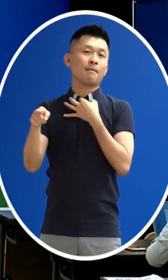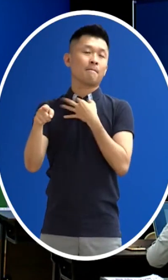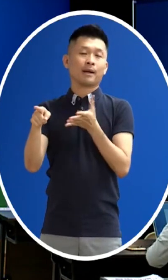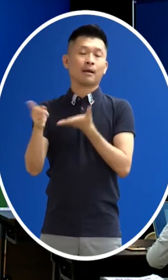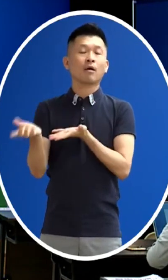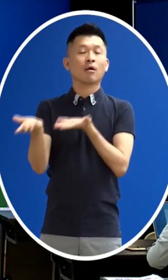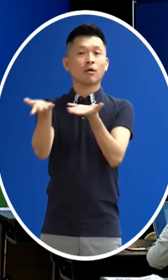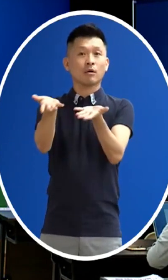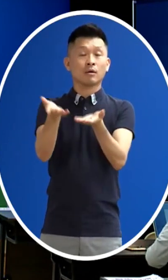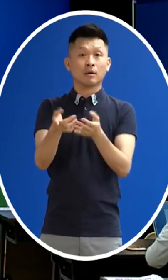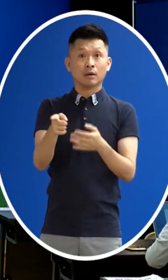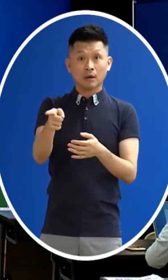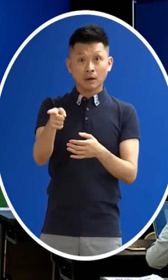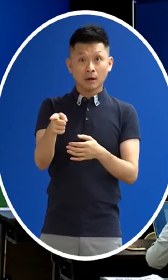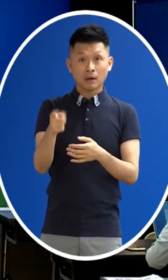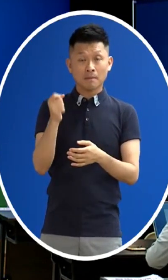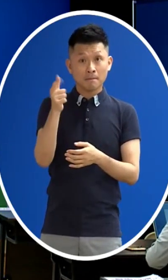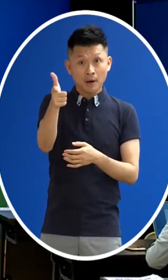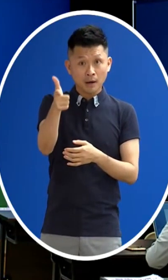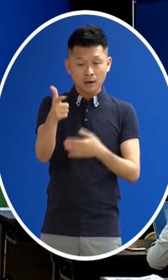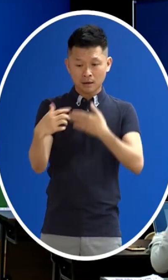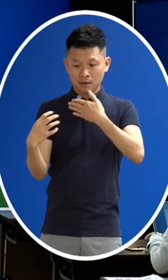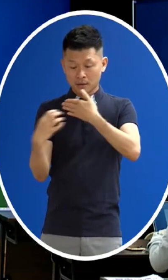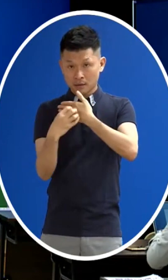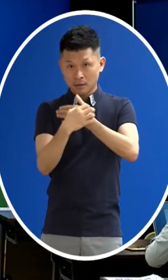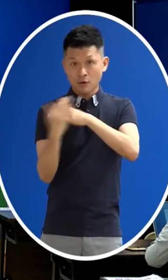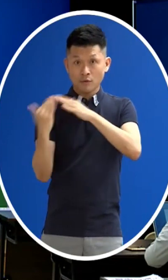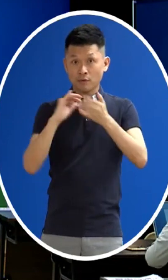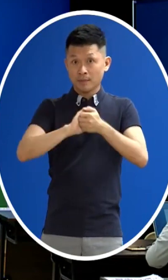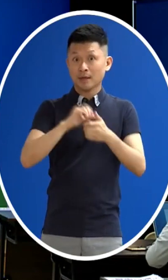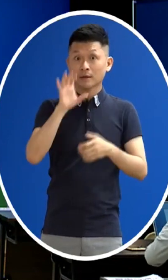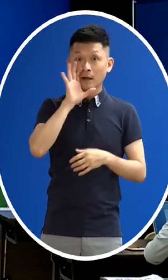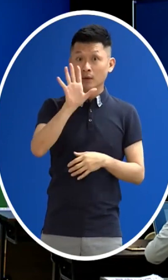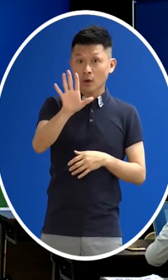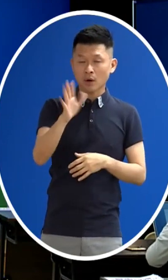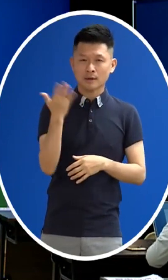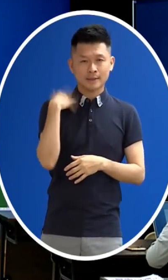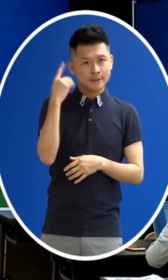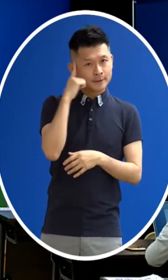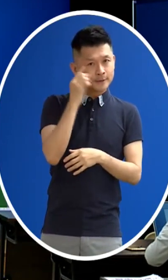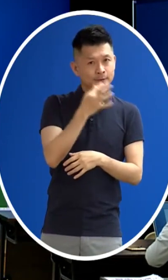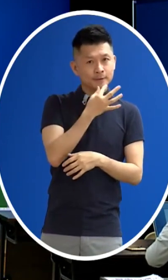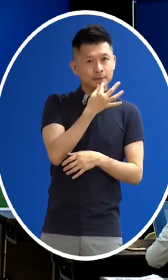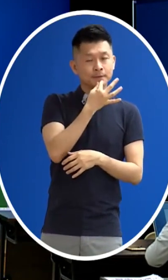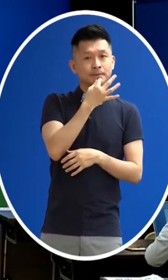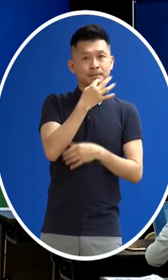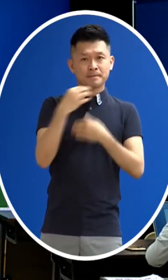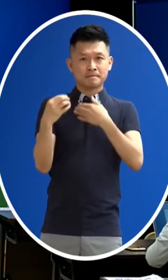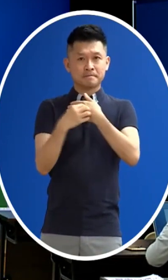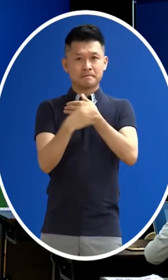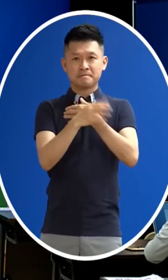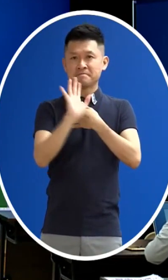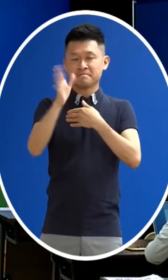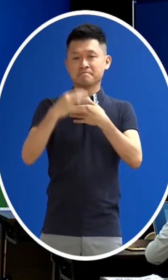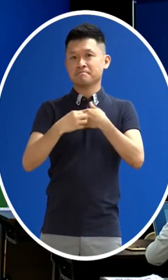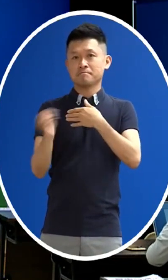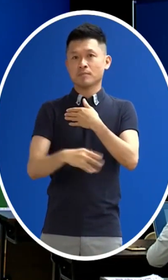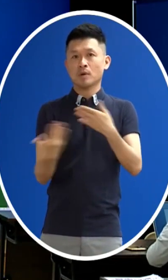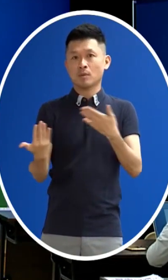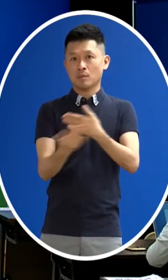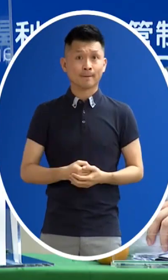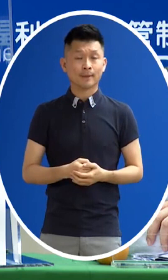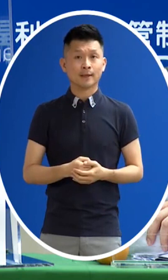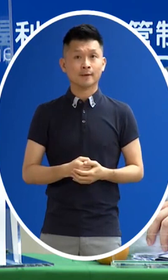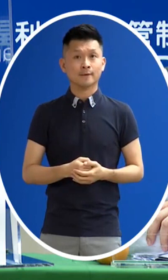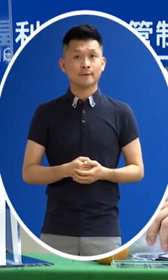買的時候就知道上面有負弊胎的字樣那當時有考慮標籤名稱的問題嗎有沒有跟府院高層來回報